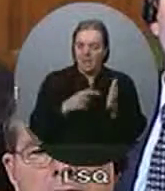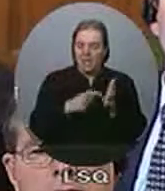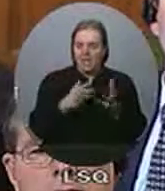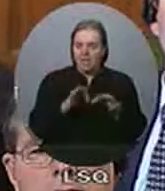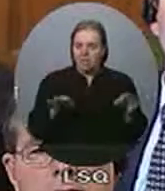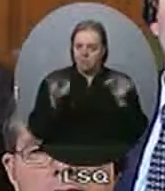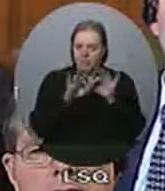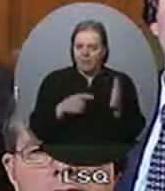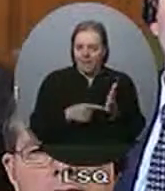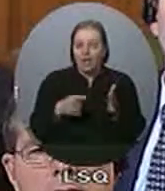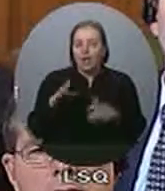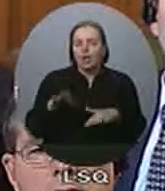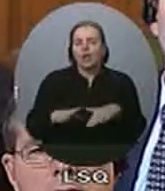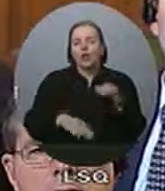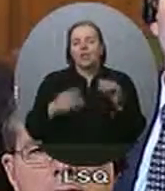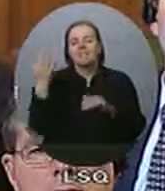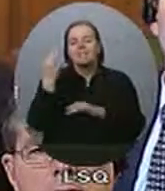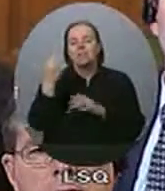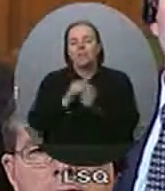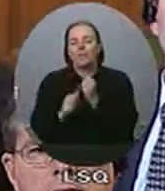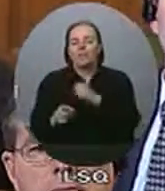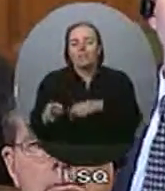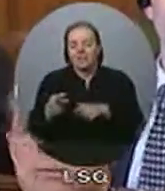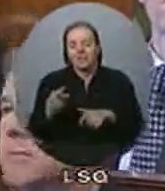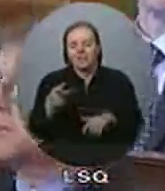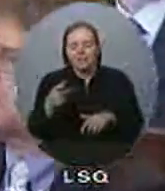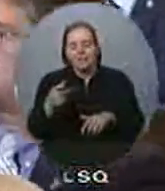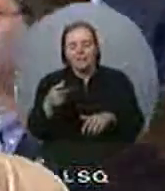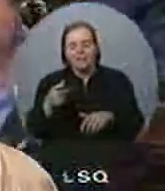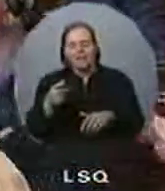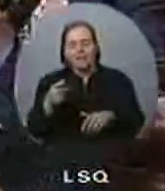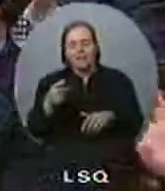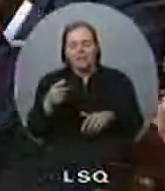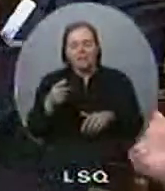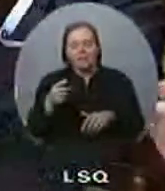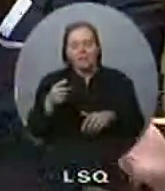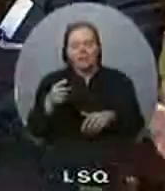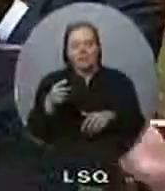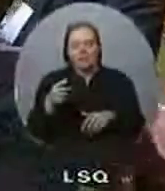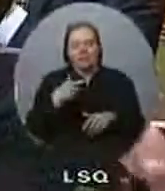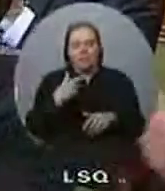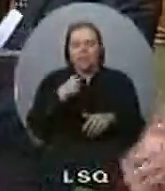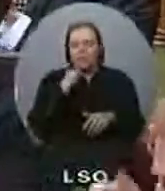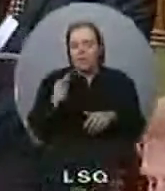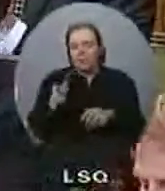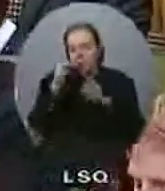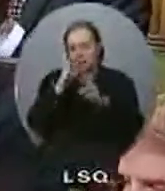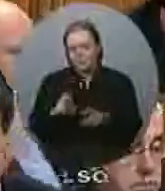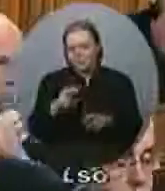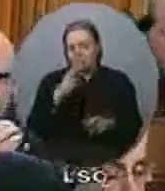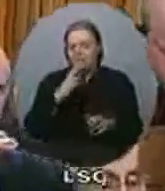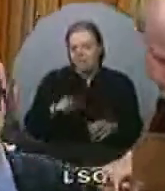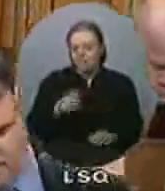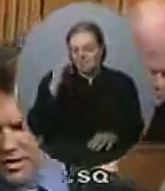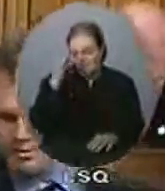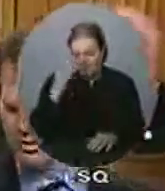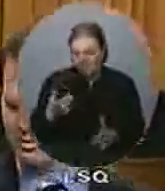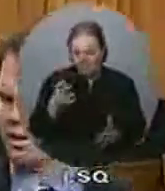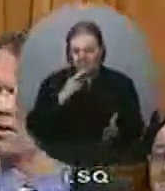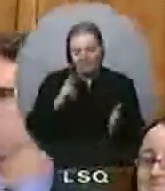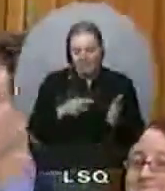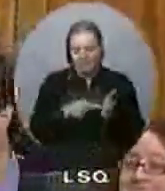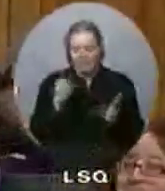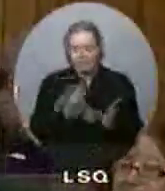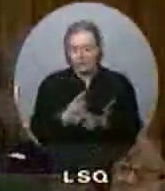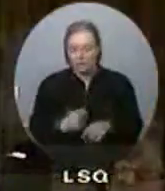Donc, plutôt que ces discours gros gros, pourquoi est-ce qu'elle ne respecte pas la vraie science? notre vrai plan.